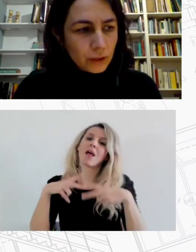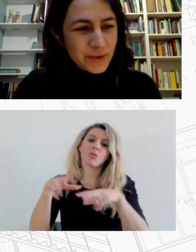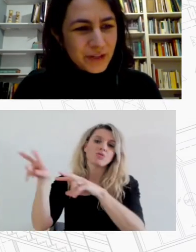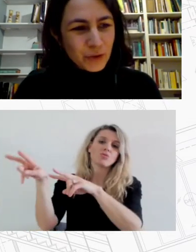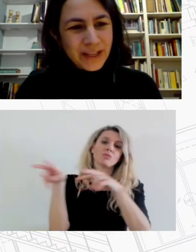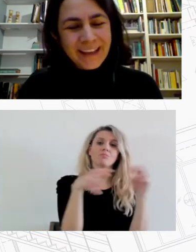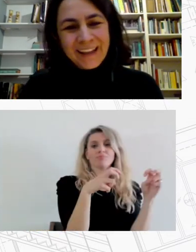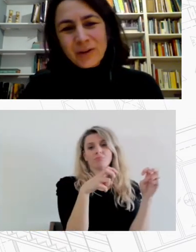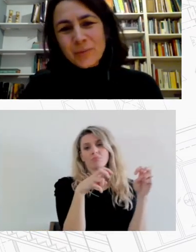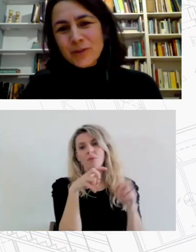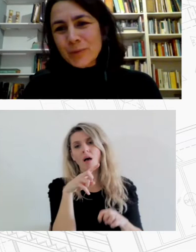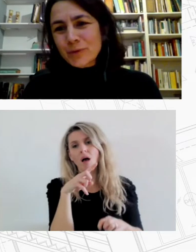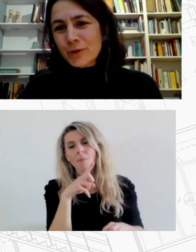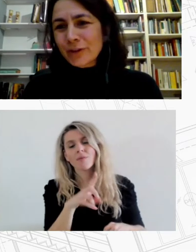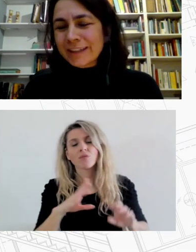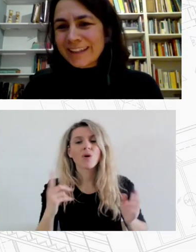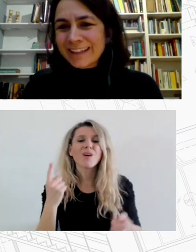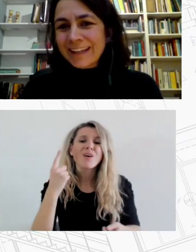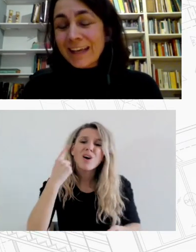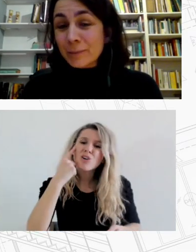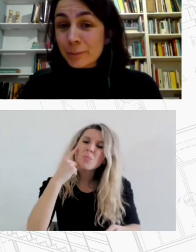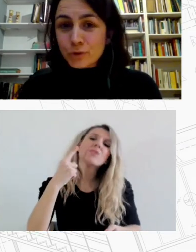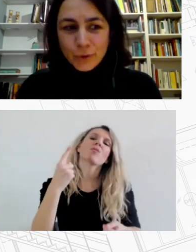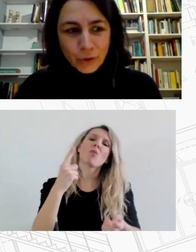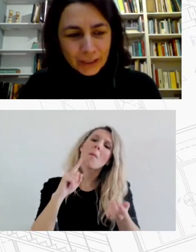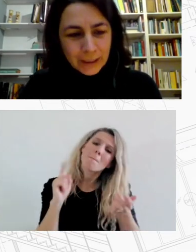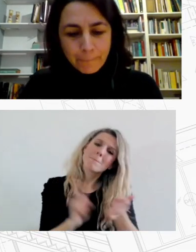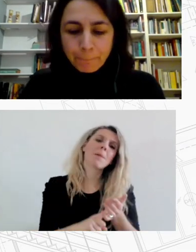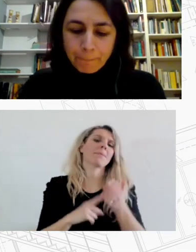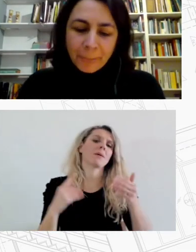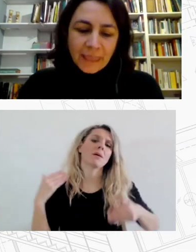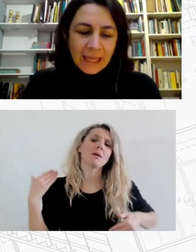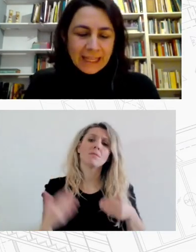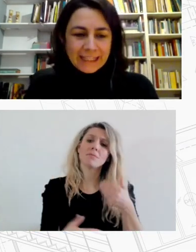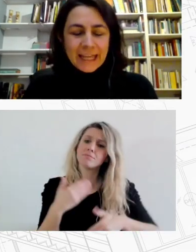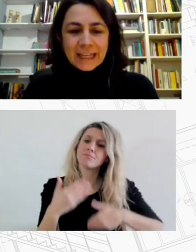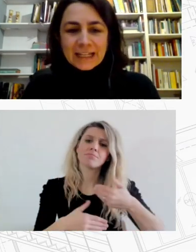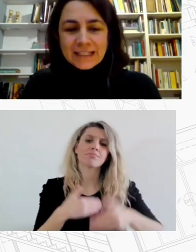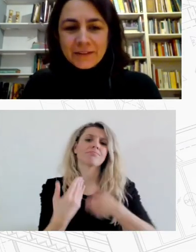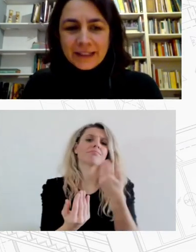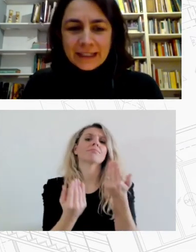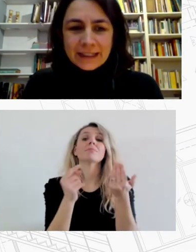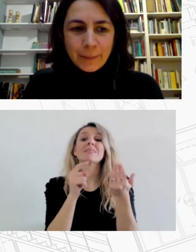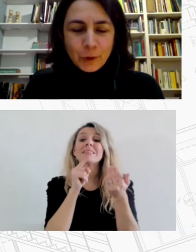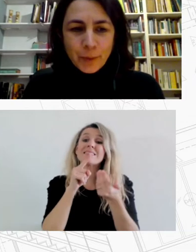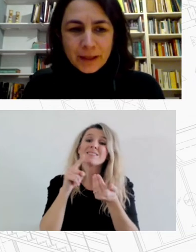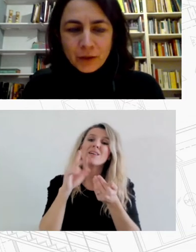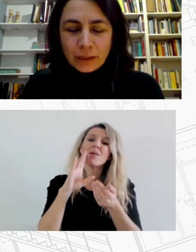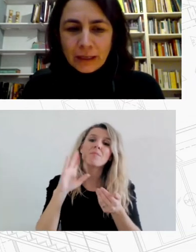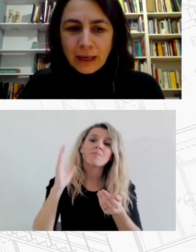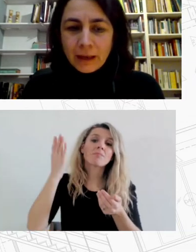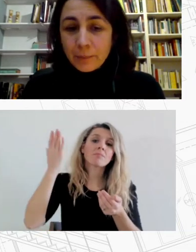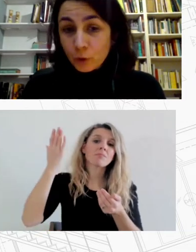χρόνο είναι μια ιστορία νομίζω που σπρώχνει είναι ένα αίτημα που σπρώχνει τη διαδικασία αυτή αρκετά πιο